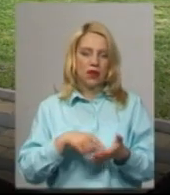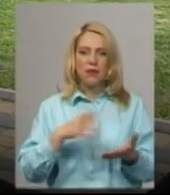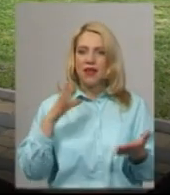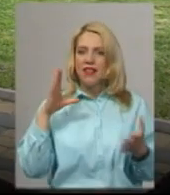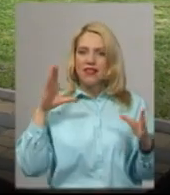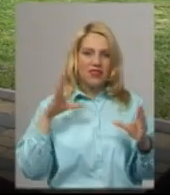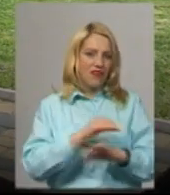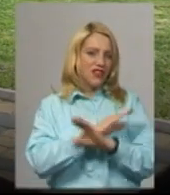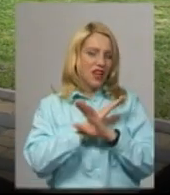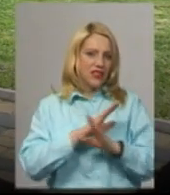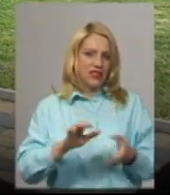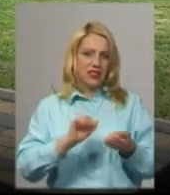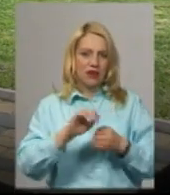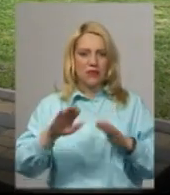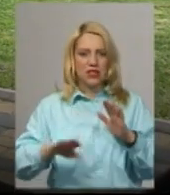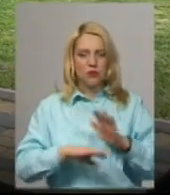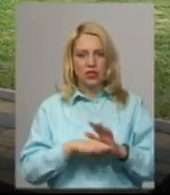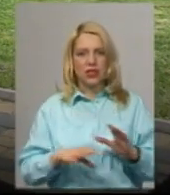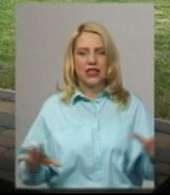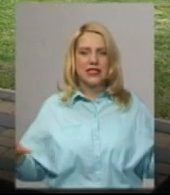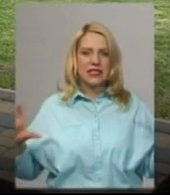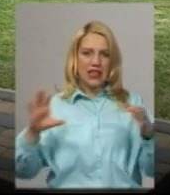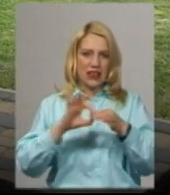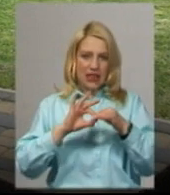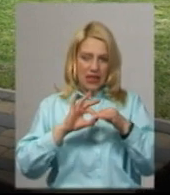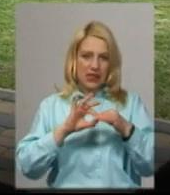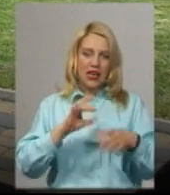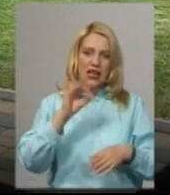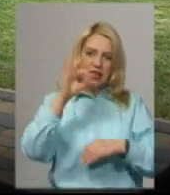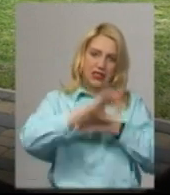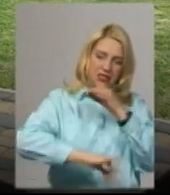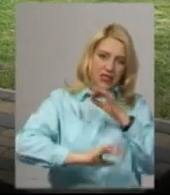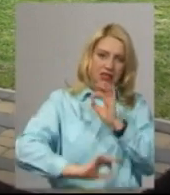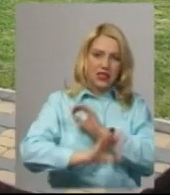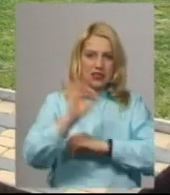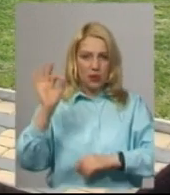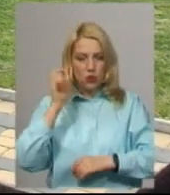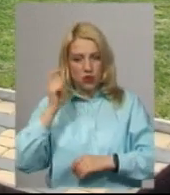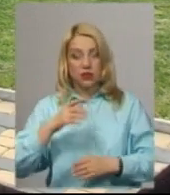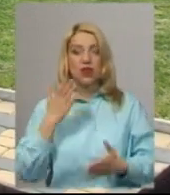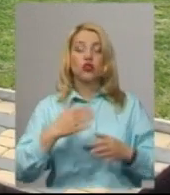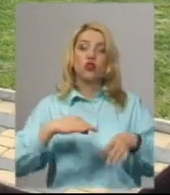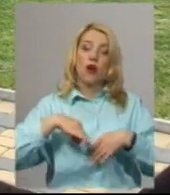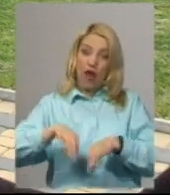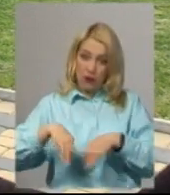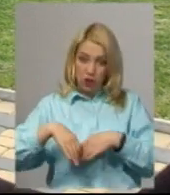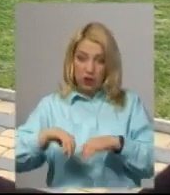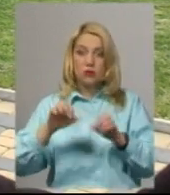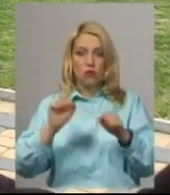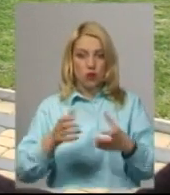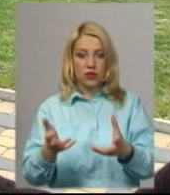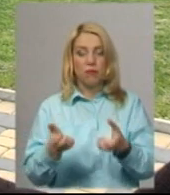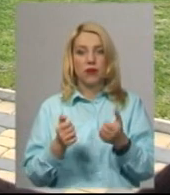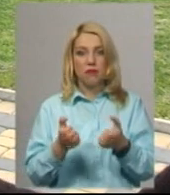-Подільському з'єднати зі Сходом і Заходом України. Якщо ще автотранспортом ми можемо приймати